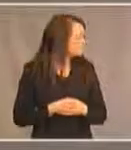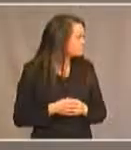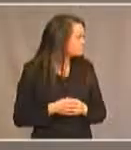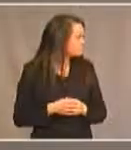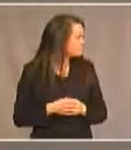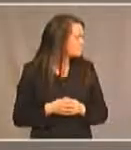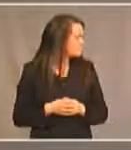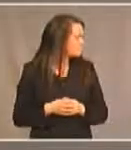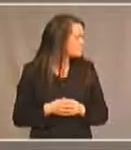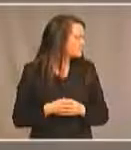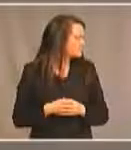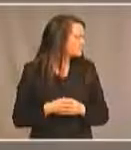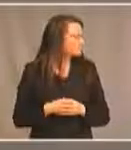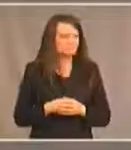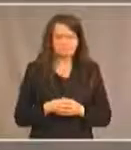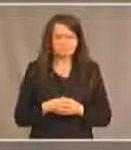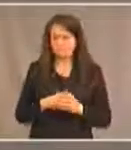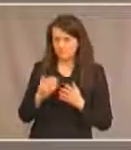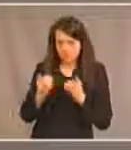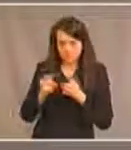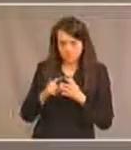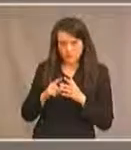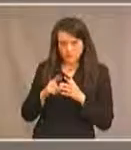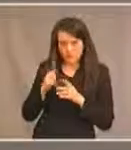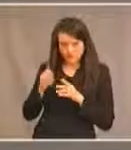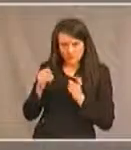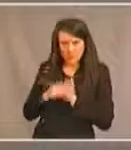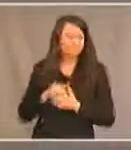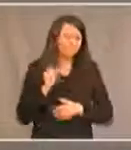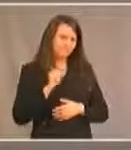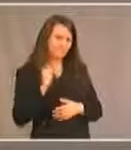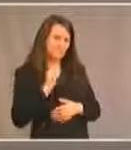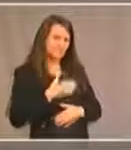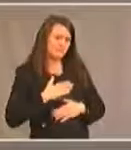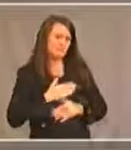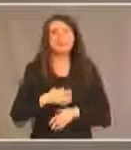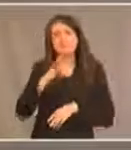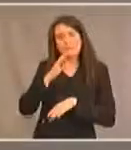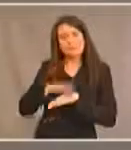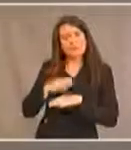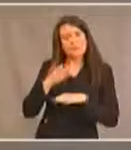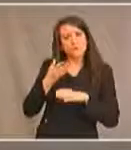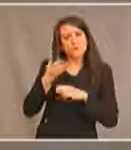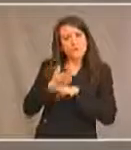Vous avez besoin que je relise la question? Oui. Donc, il est question d'accès à l'information